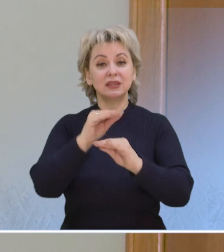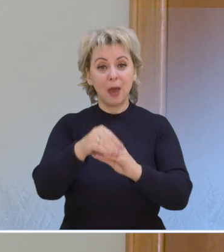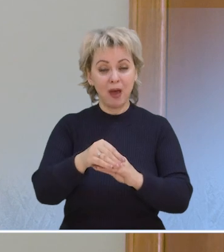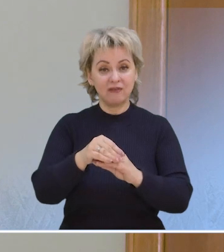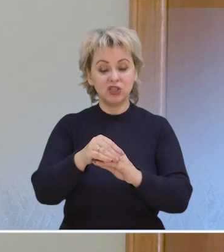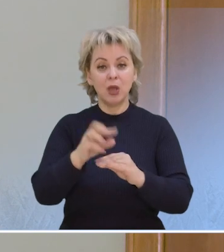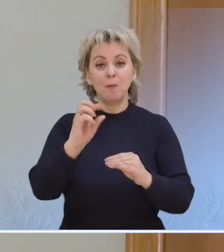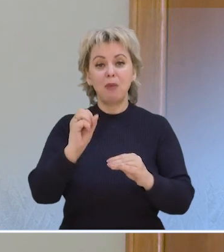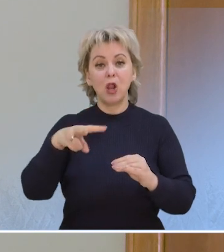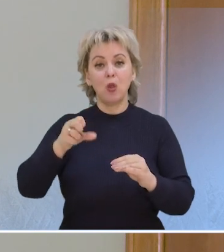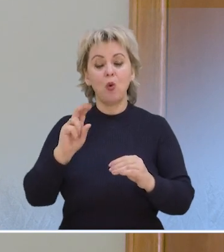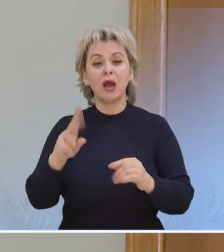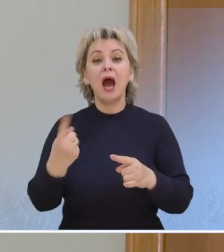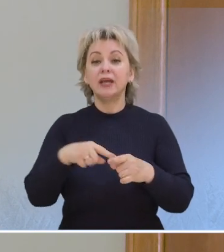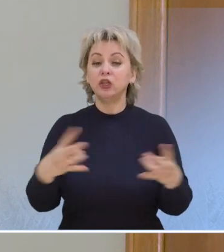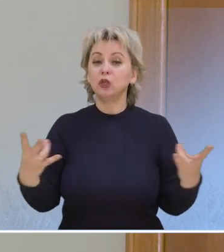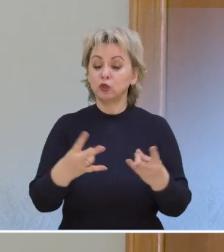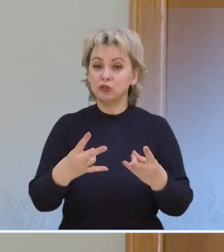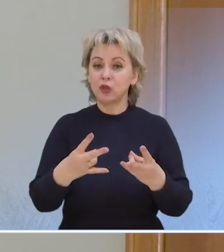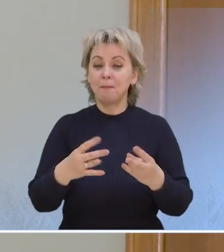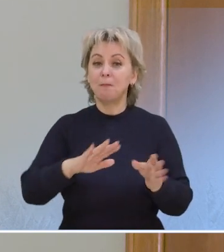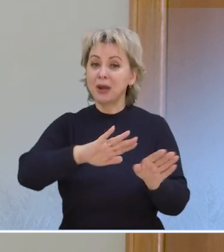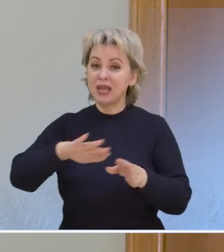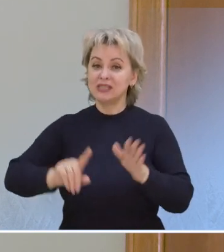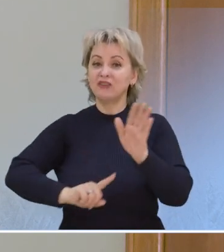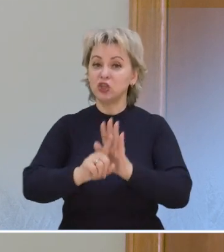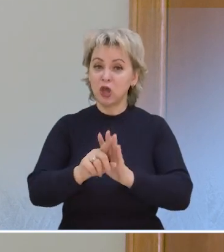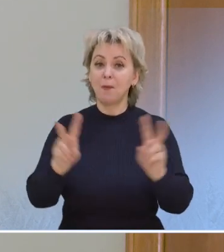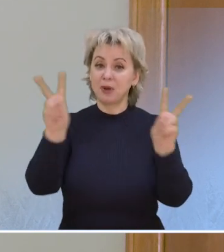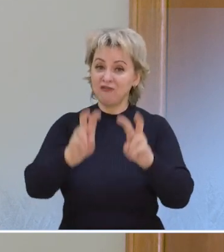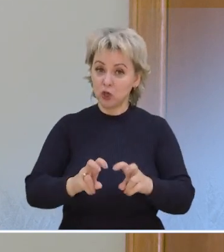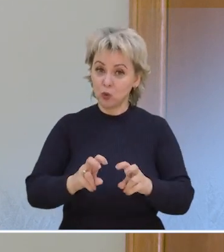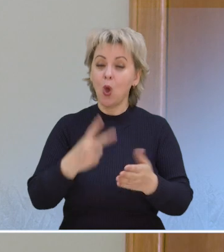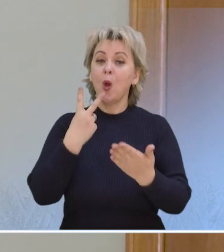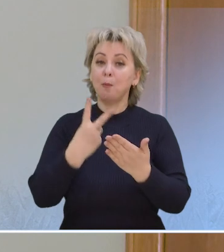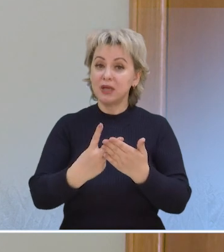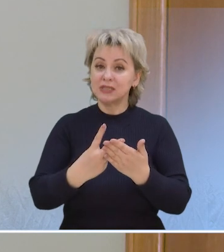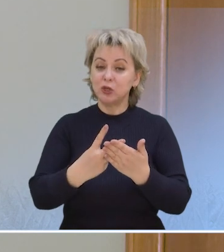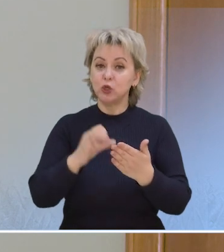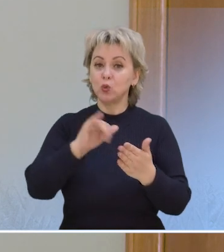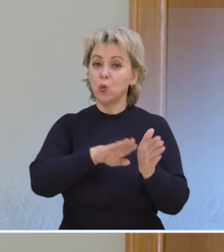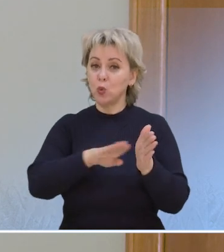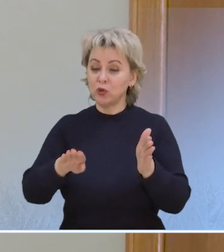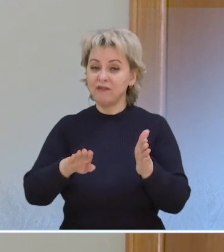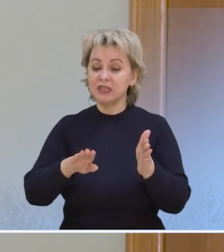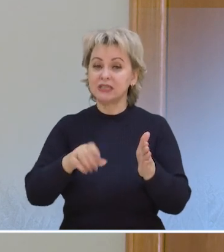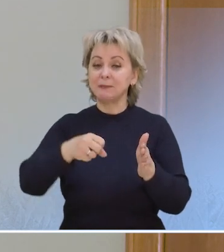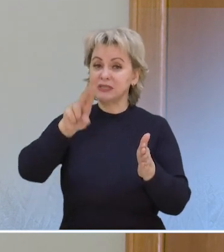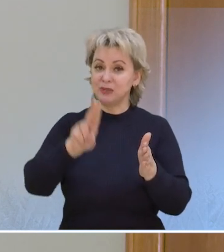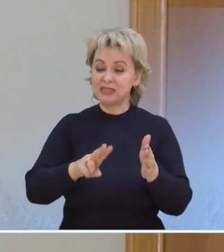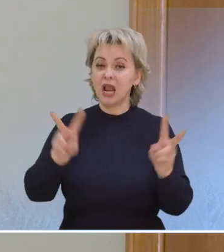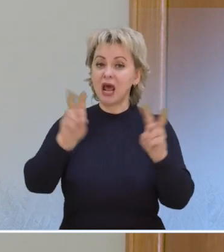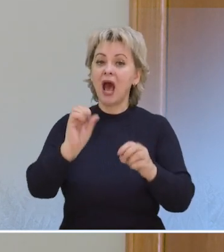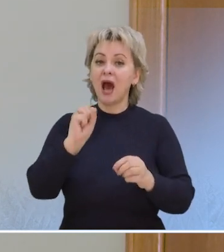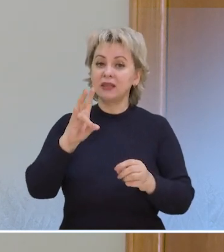добавить именно белок. Но для этого нужно необходимо пройти, конечно, сначала обследование, посмотреть уровень белка, протеинограмма, так